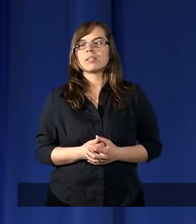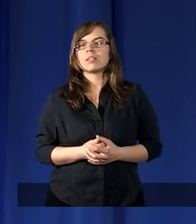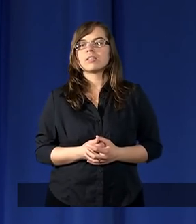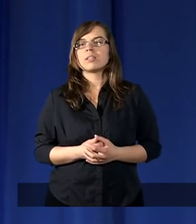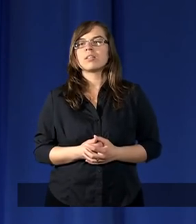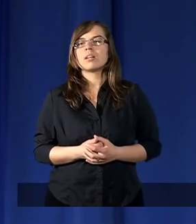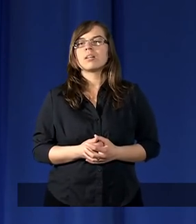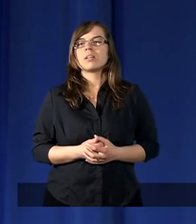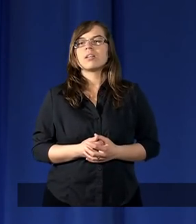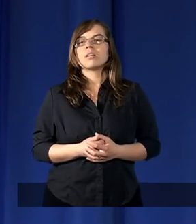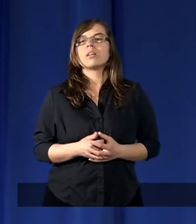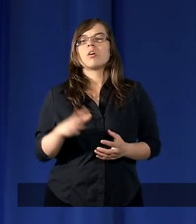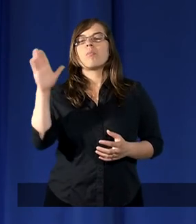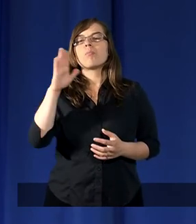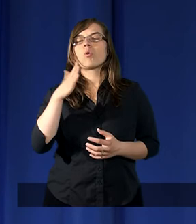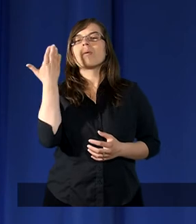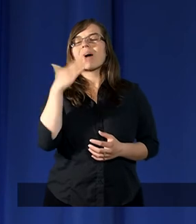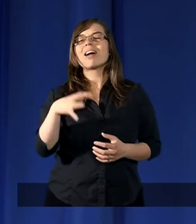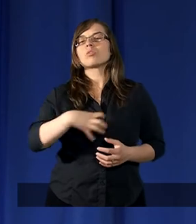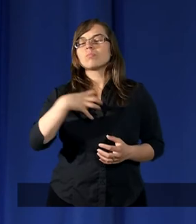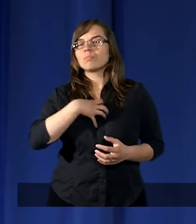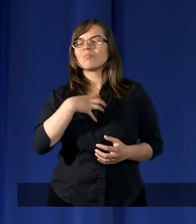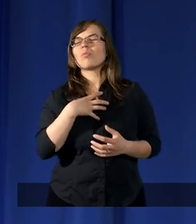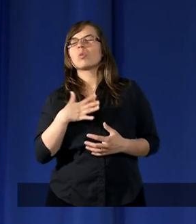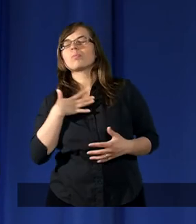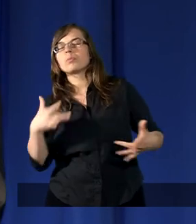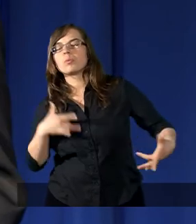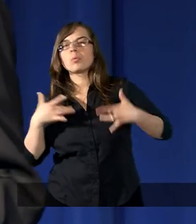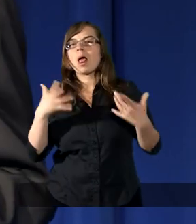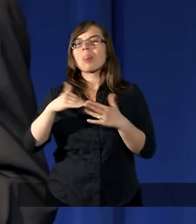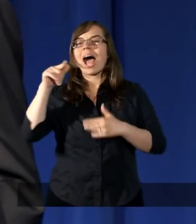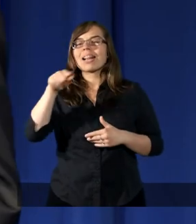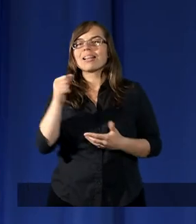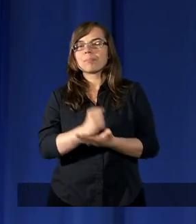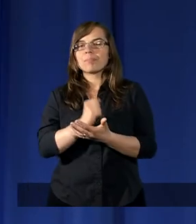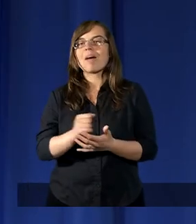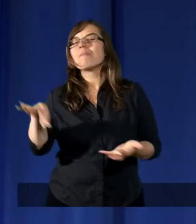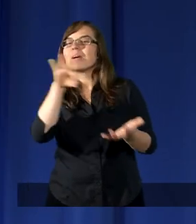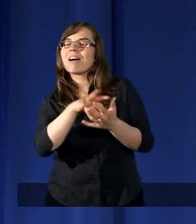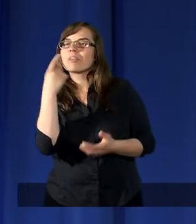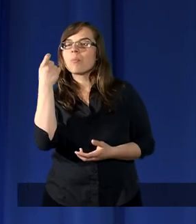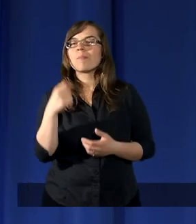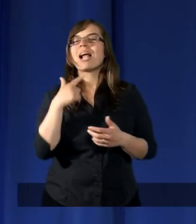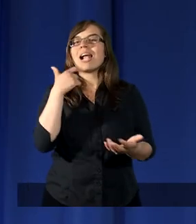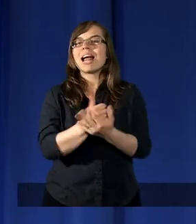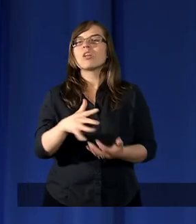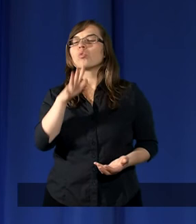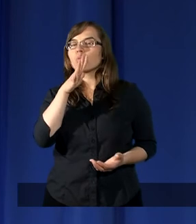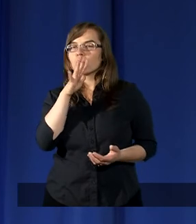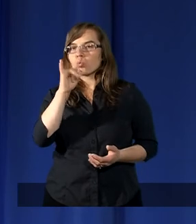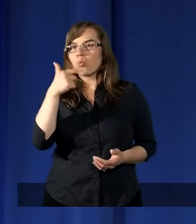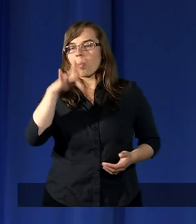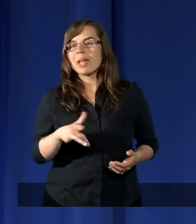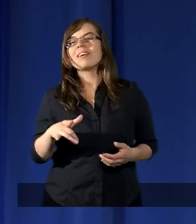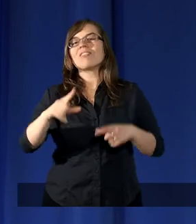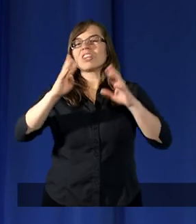że Bóg bardzo bolał nad tym, że w pewnym momencie w liście Judy w dziewiątym